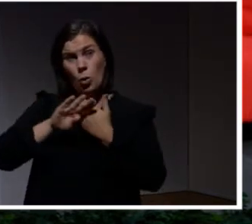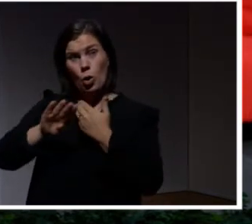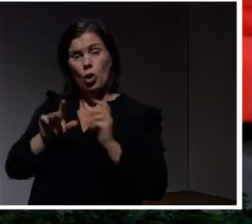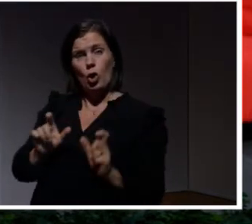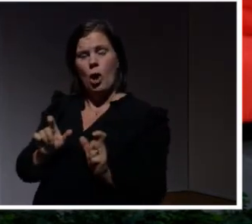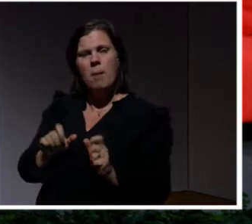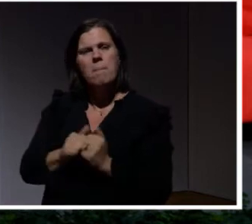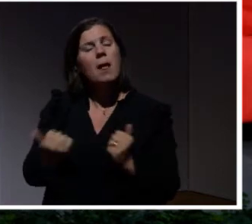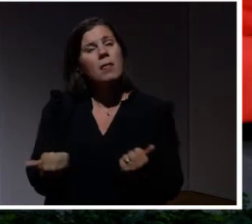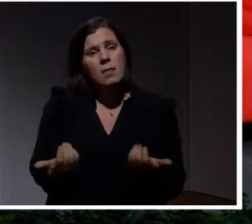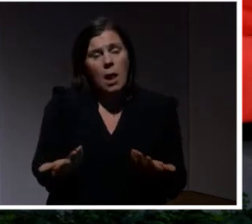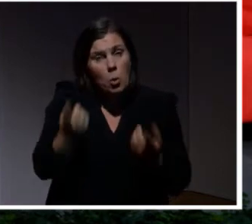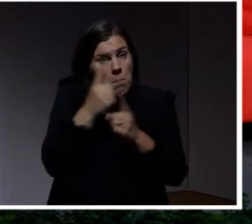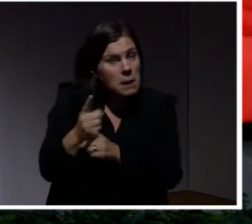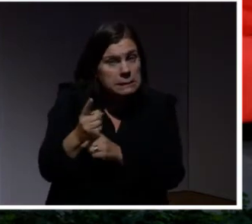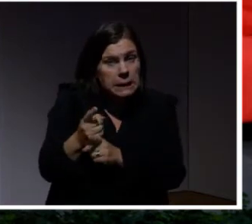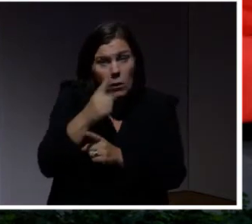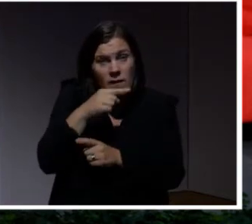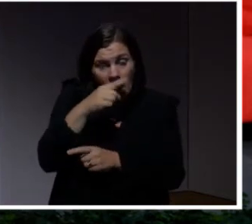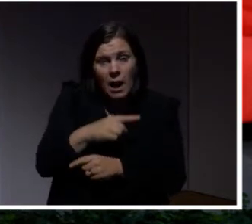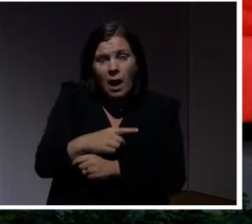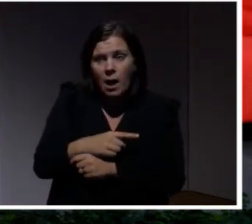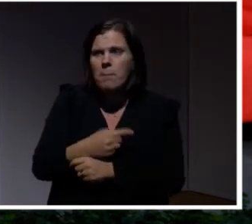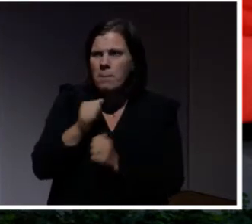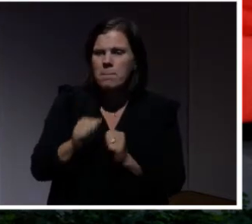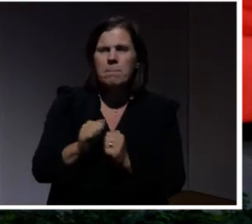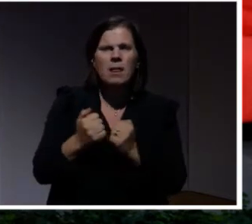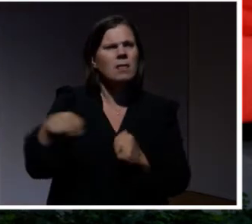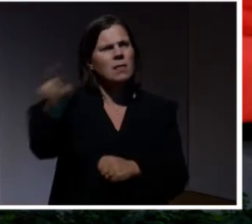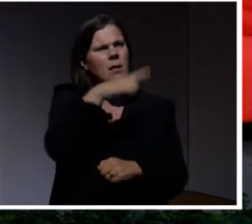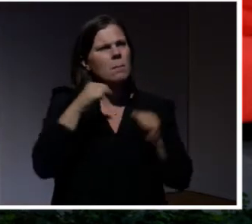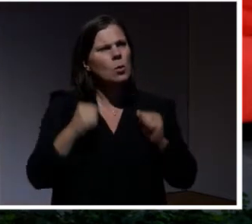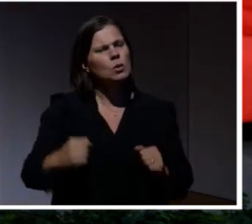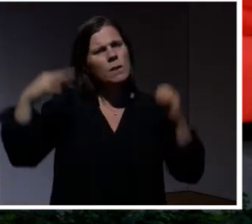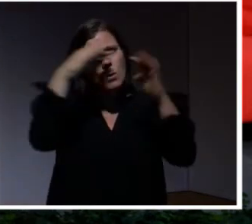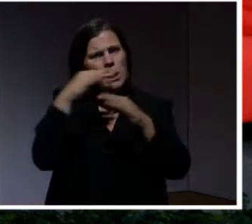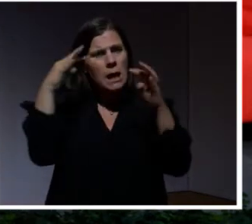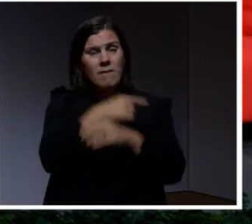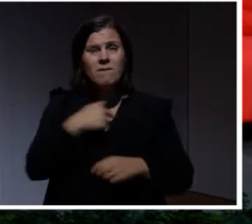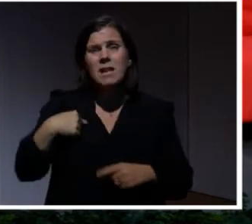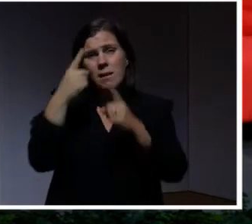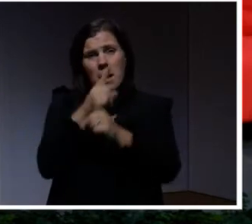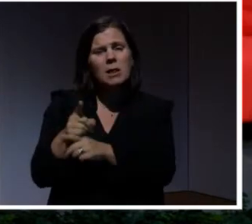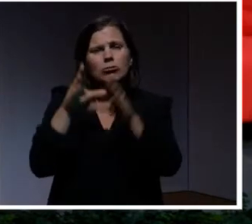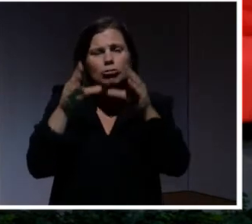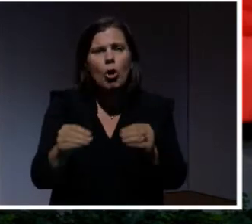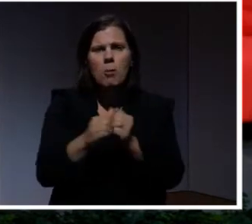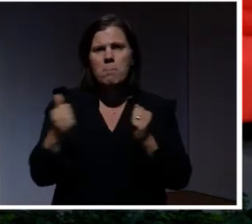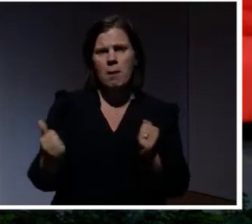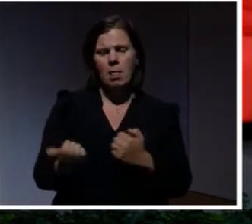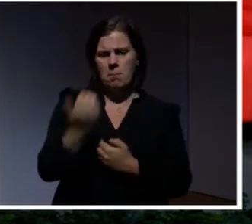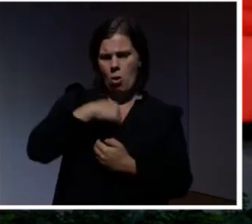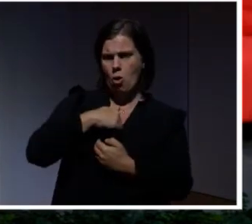Men det är mänskligt att fela. Vi måste fundera på också det här med. Det är klart att det är folk. Men det är också andra saker som gör